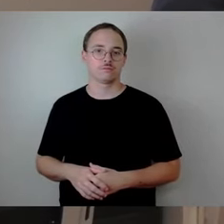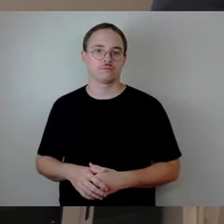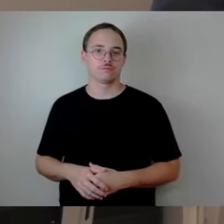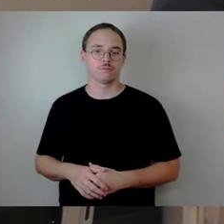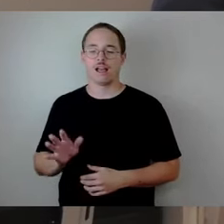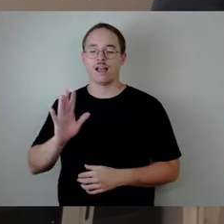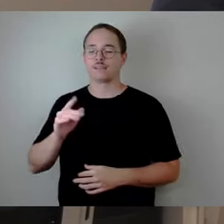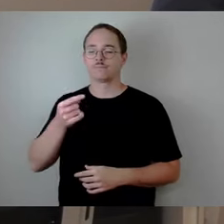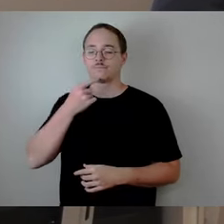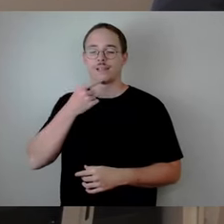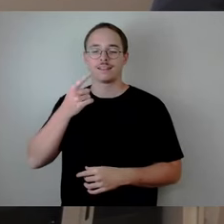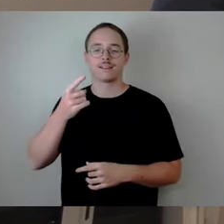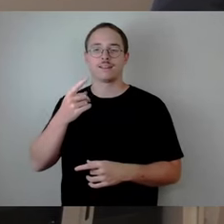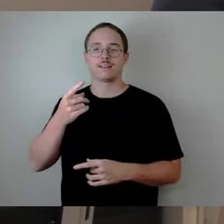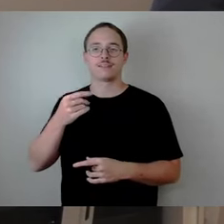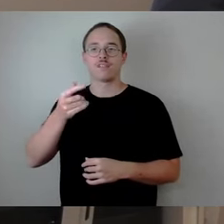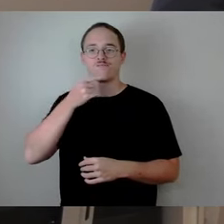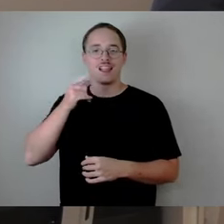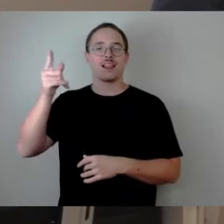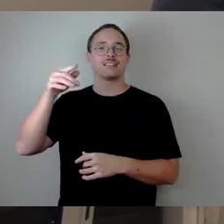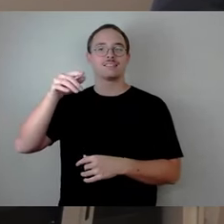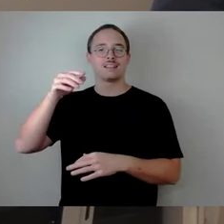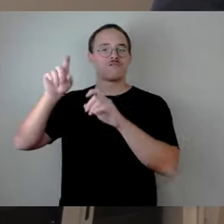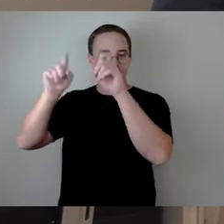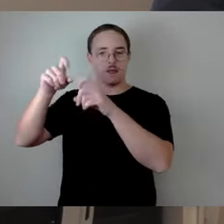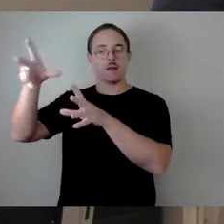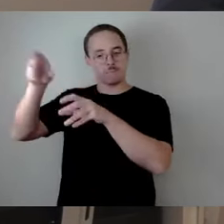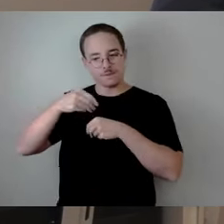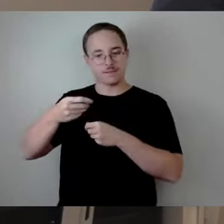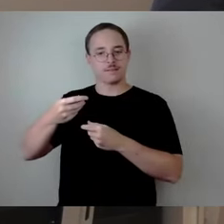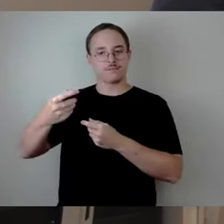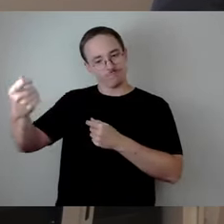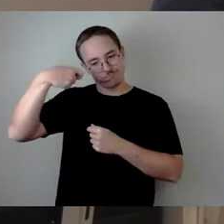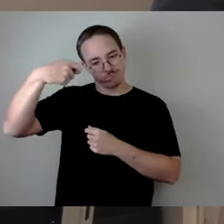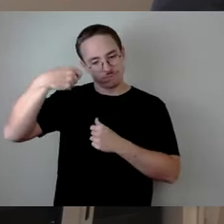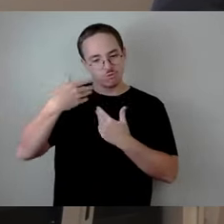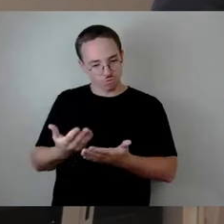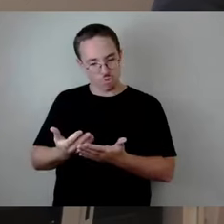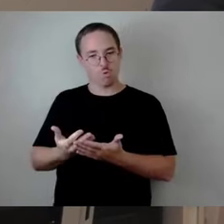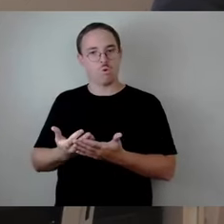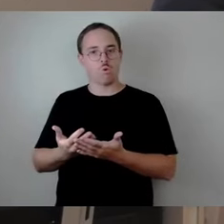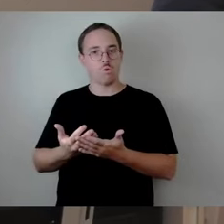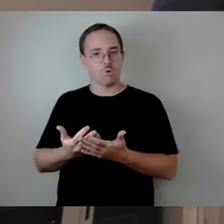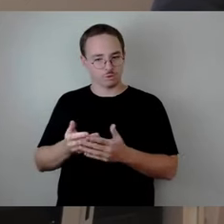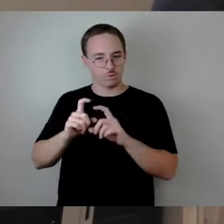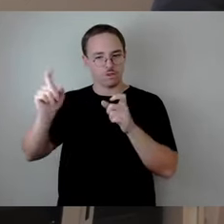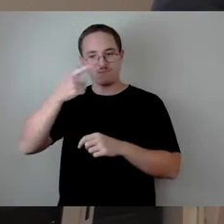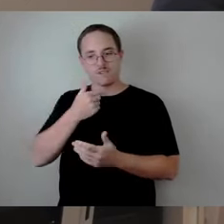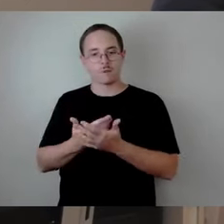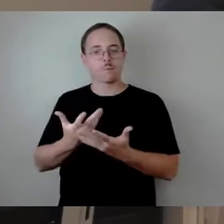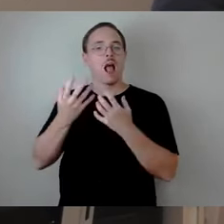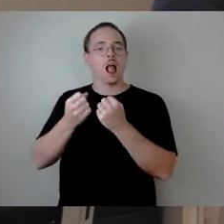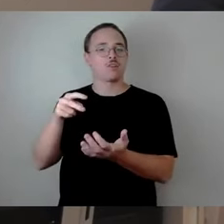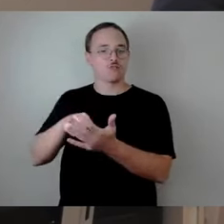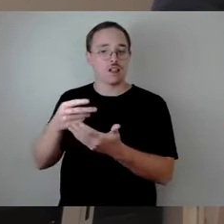praktikabel ist und die Linie auch da ist, wo die Unternehmen halt die Haltestellen haben wollen. Aber sie müssen natürlich auch